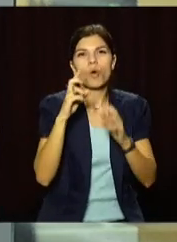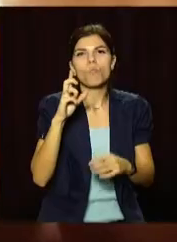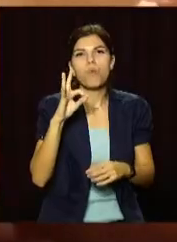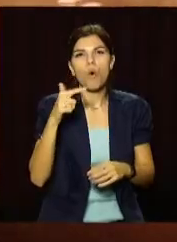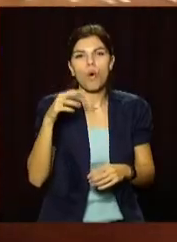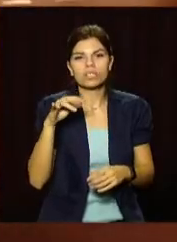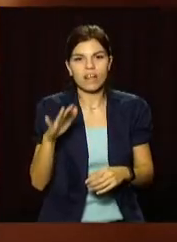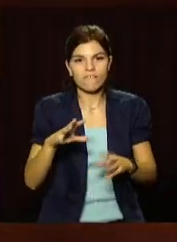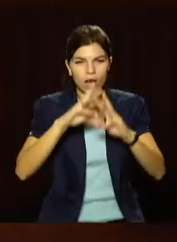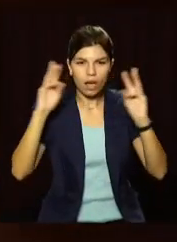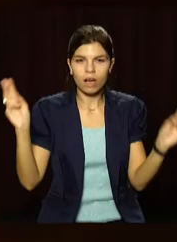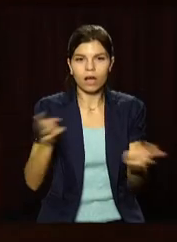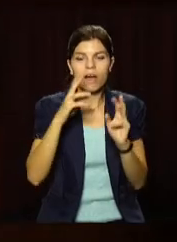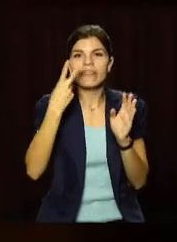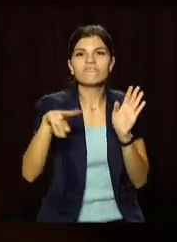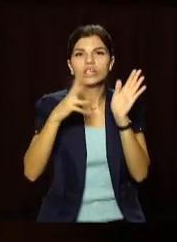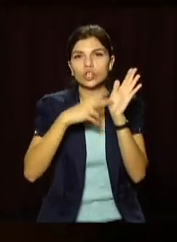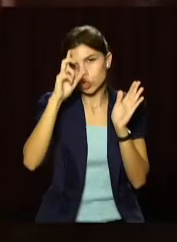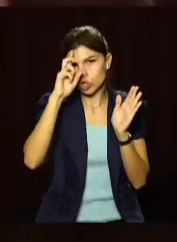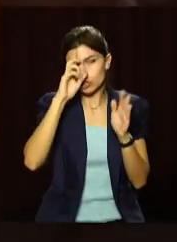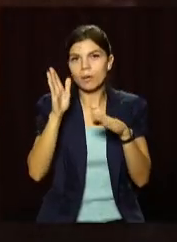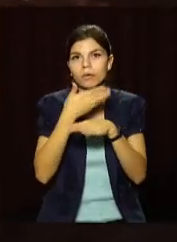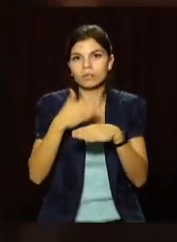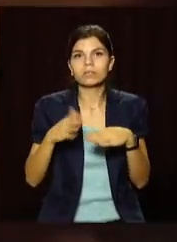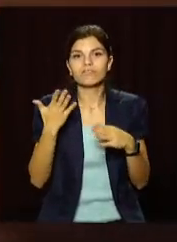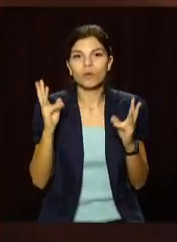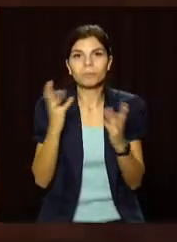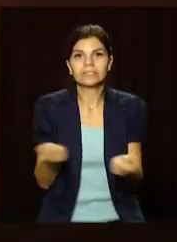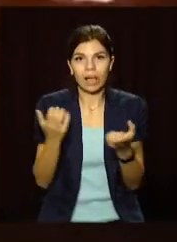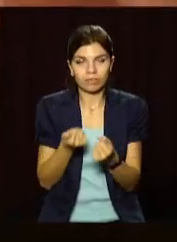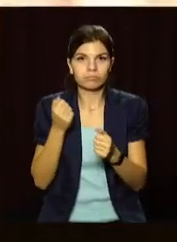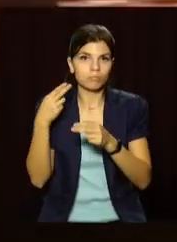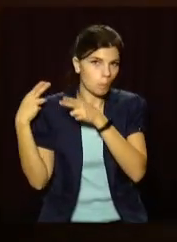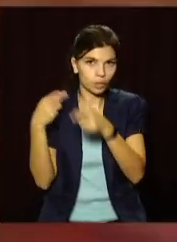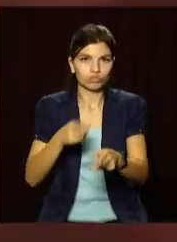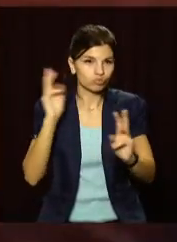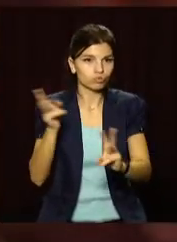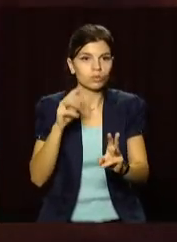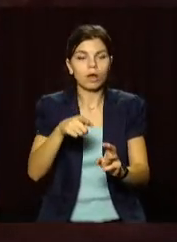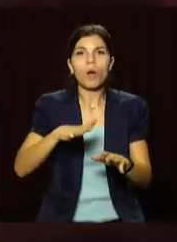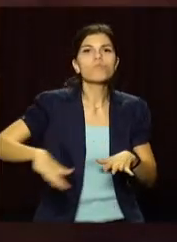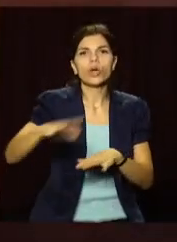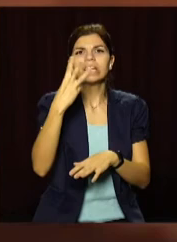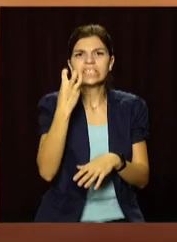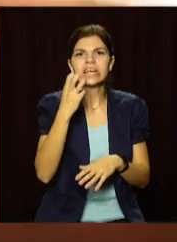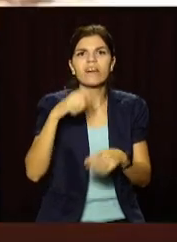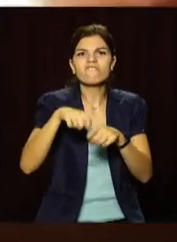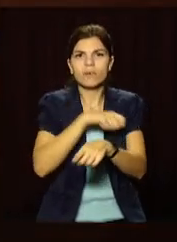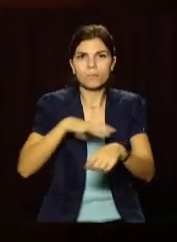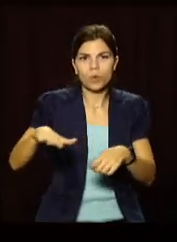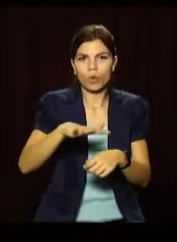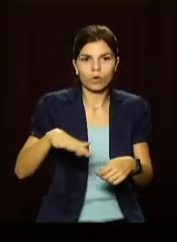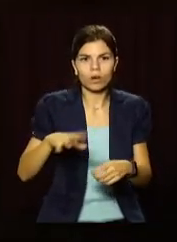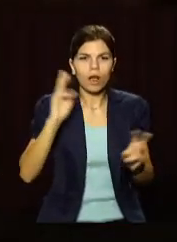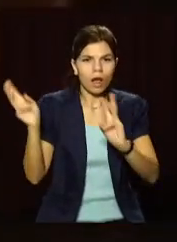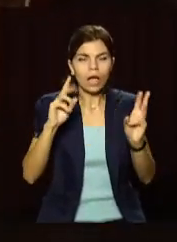Приборкували її відділення 27-ї державної пожежно-рятувальної частини. Сміття палала на площі 300 квадратних метрів. Займання